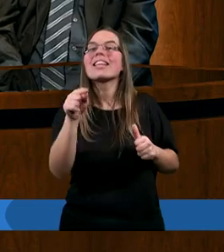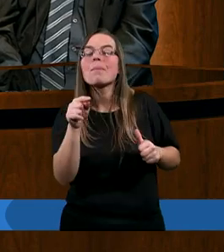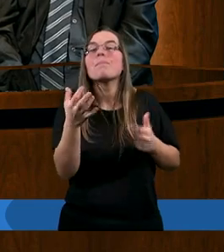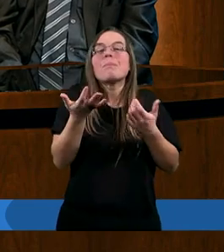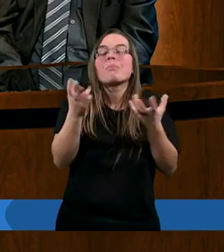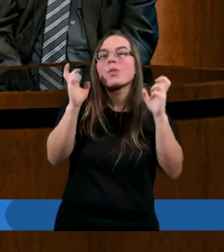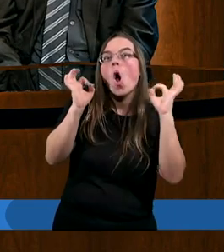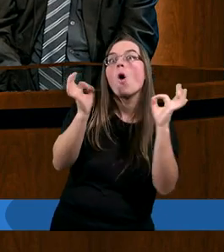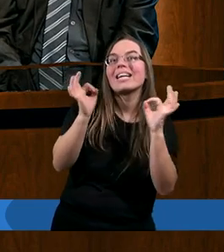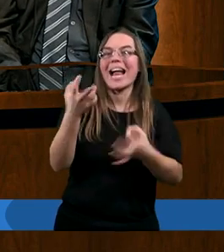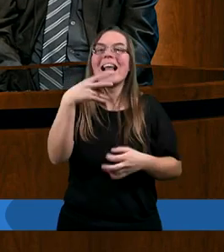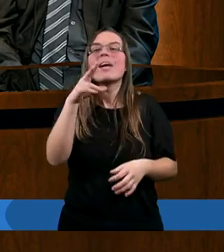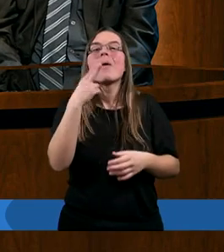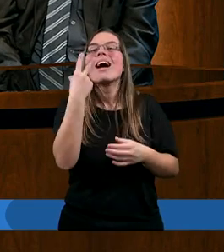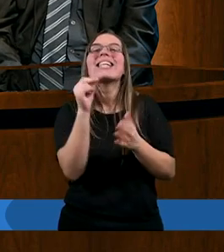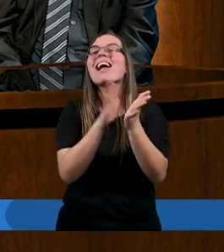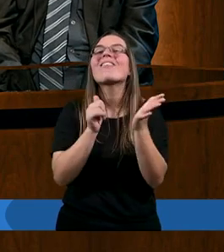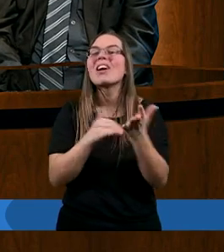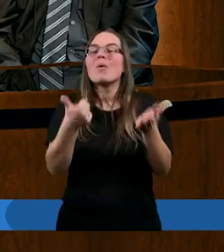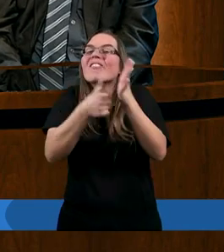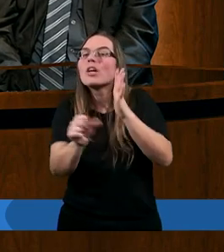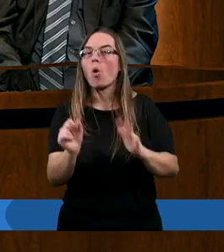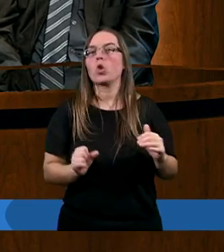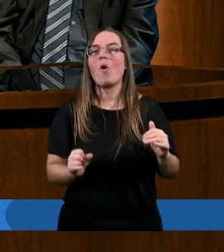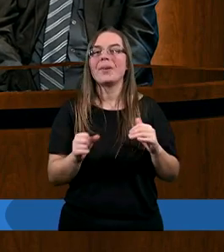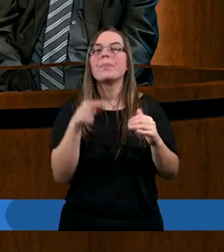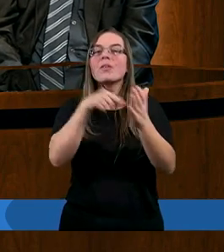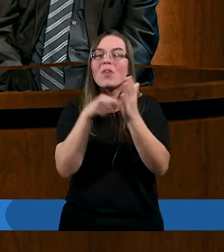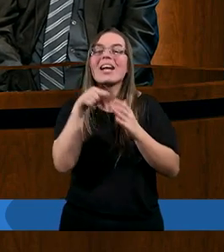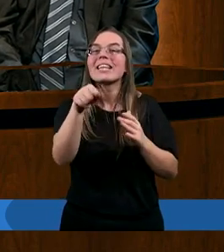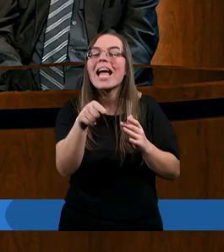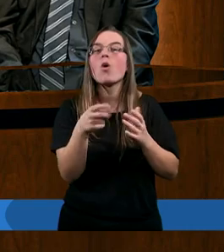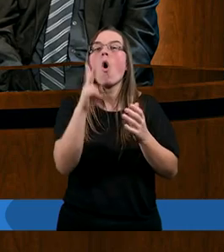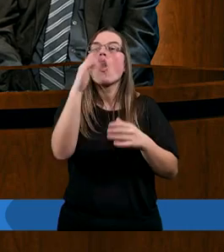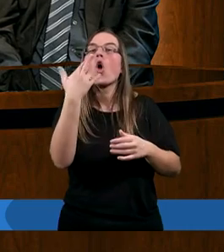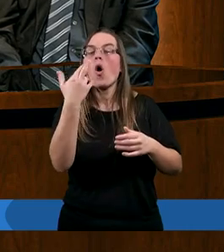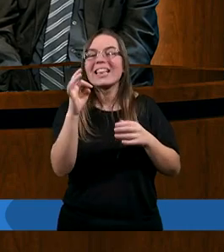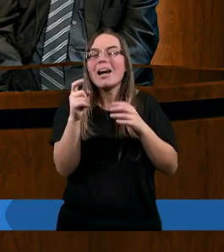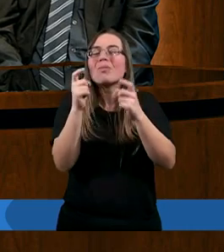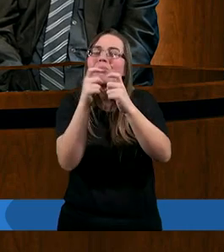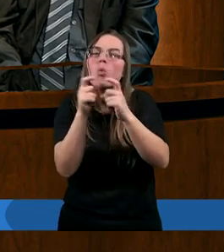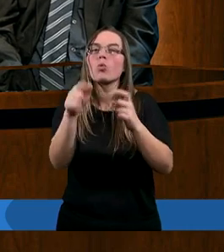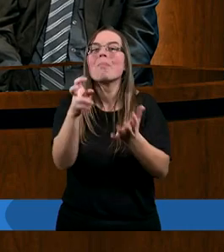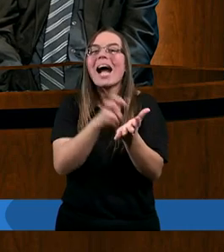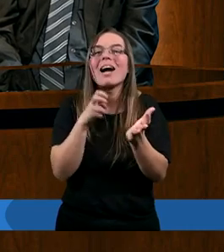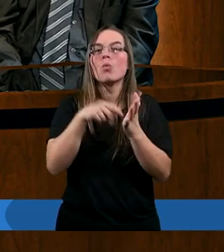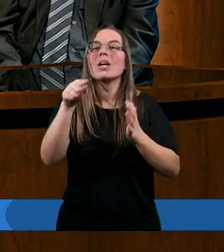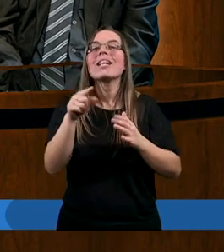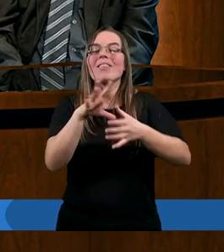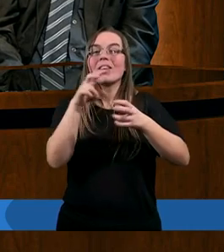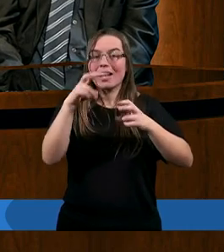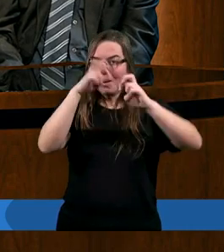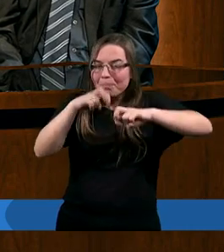oryginalnym i nietypowym. Chyba nam właśnie takiego kontrapunktu potrzeba w postaci Boga i